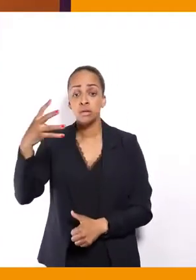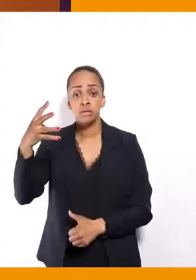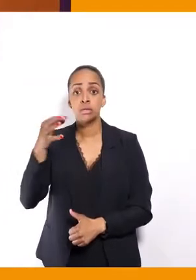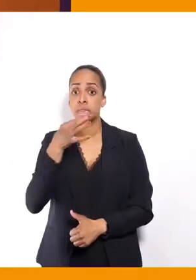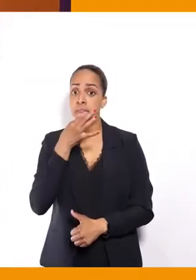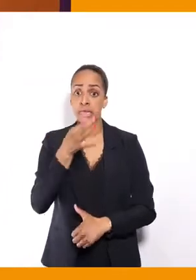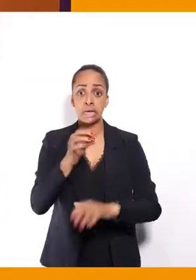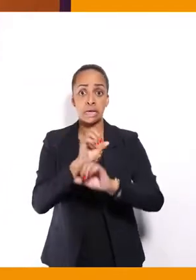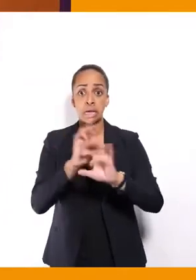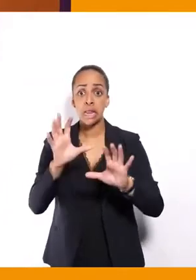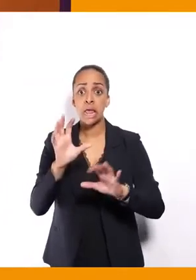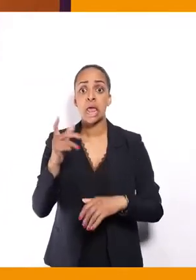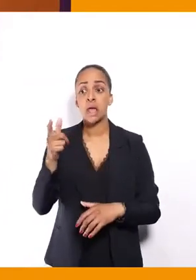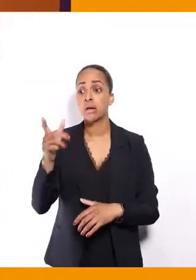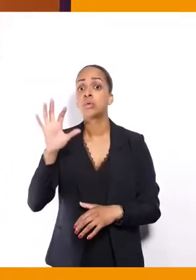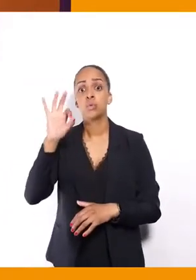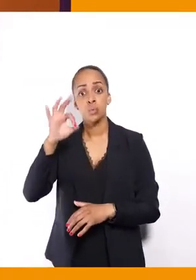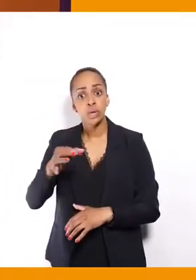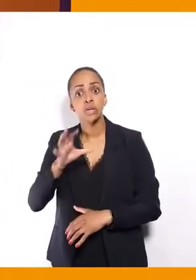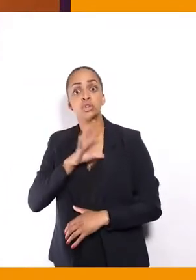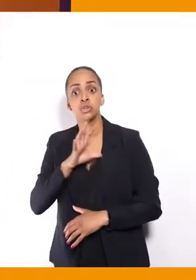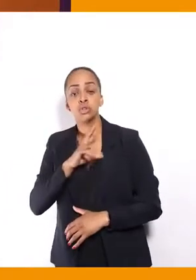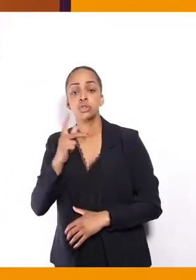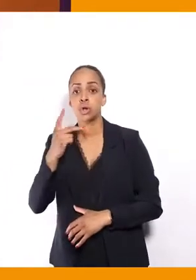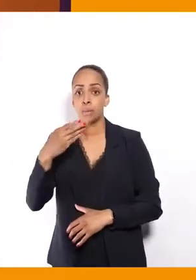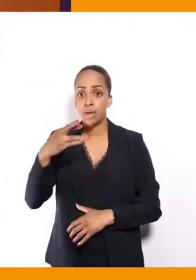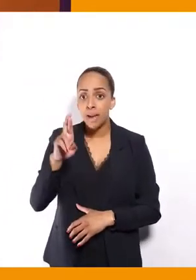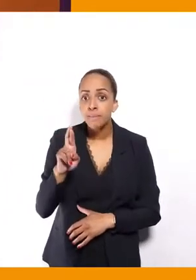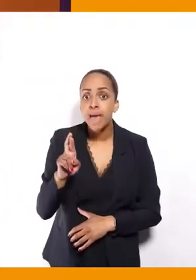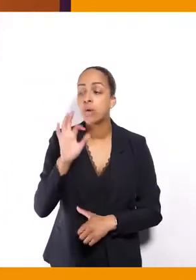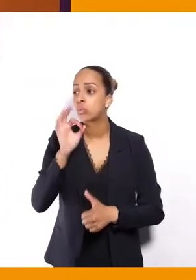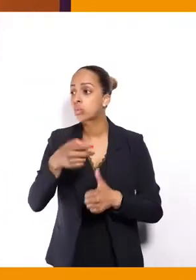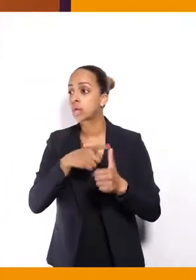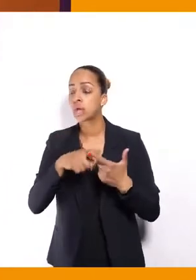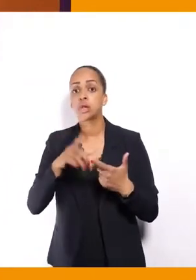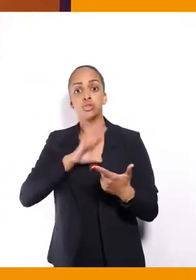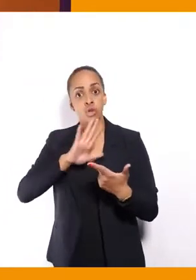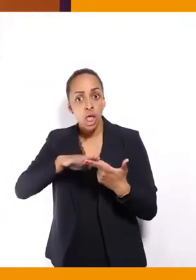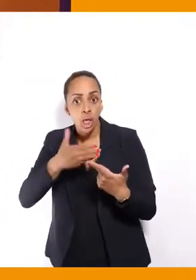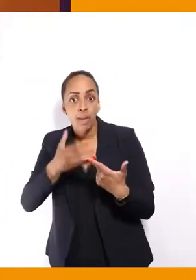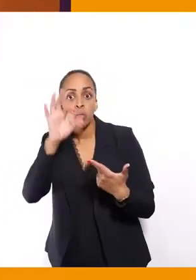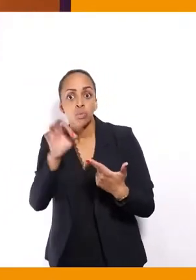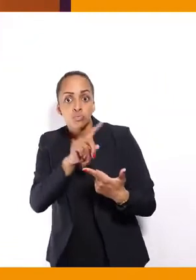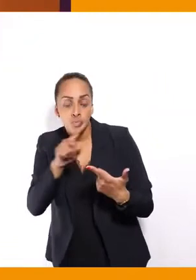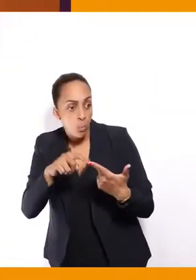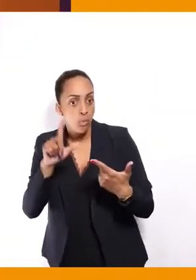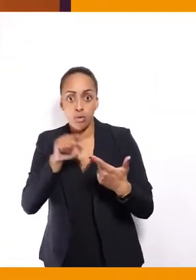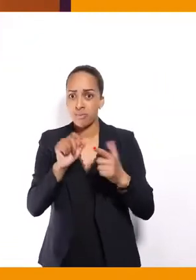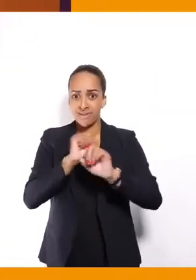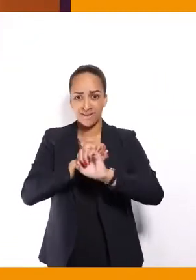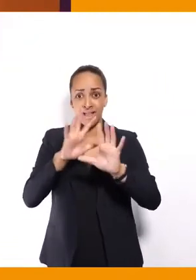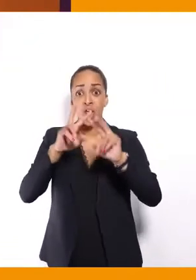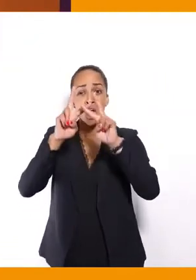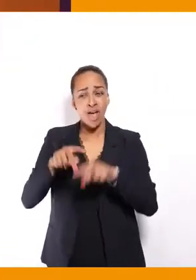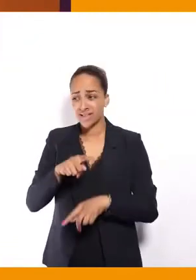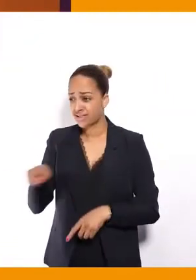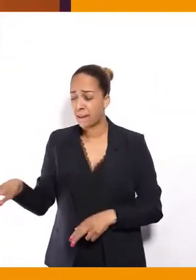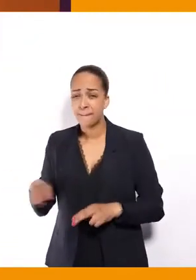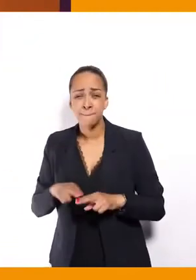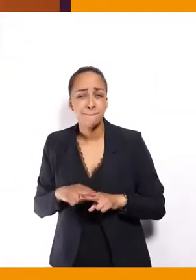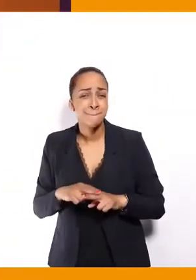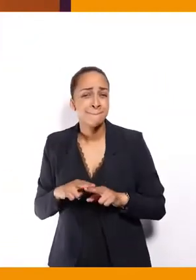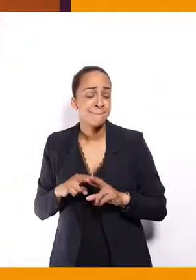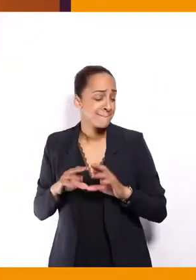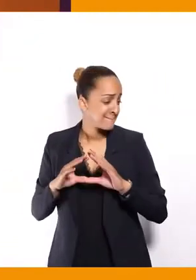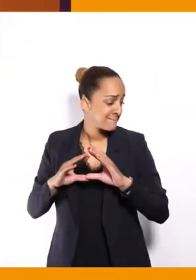PMR, entre guillemets, est bien prévu, si les interprètes et la transcription sont prévues, etc., etc. Pour les autres, rien du tout. Absolument